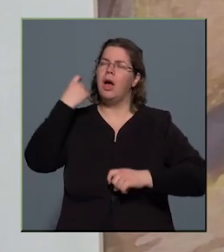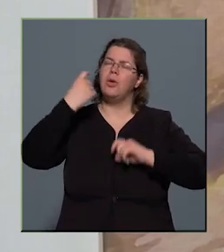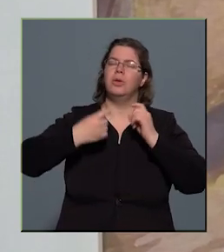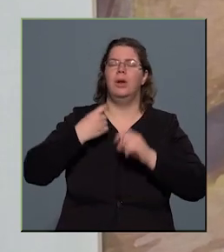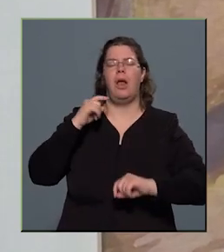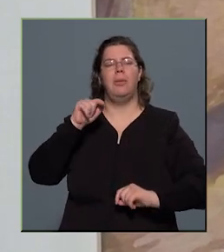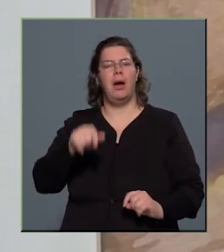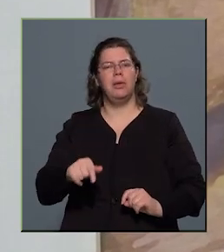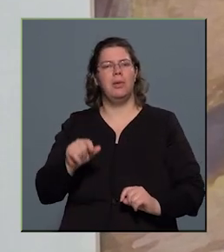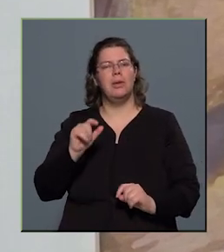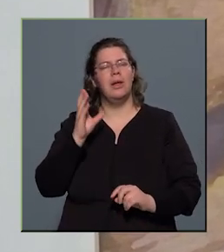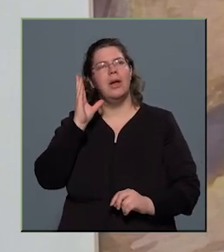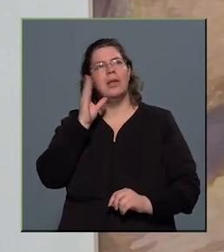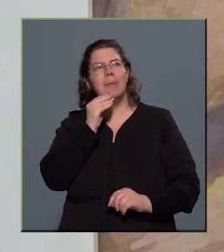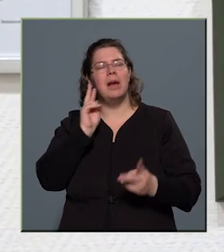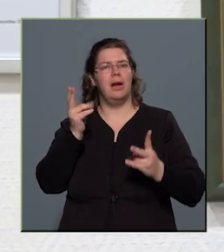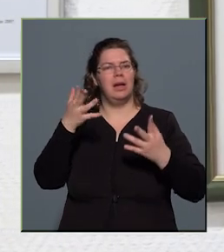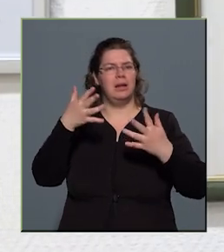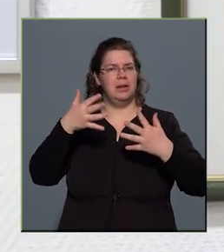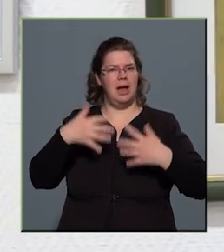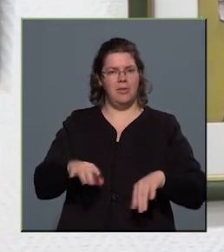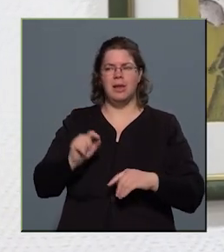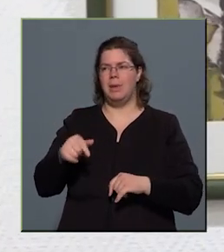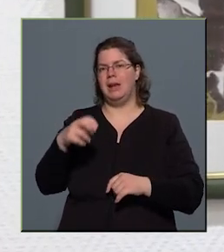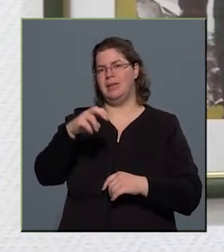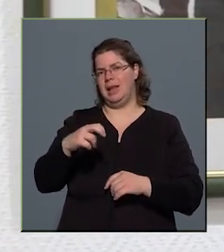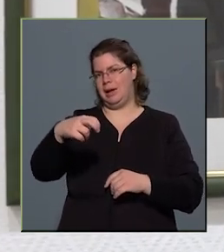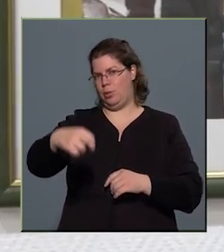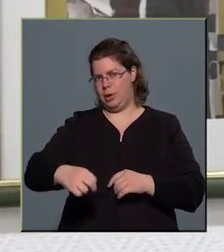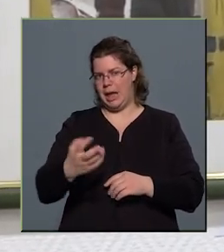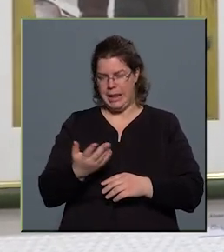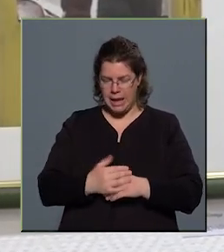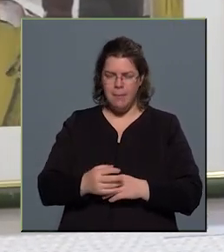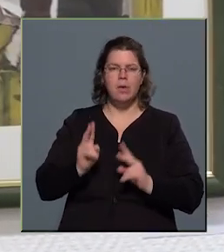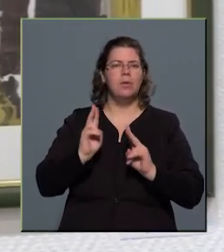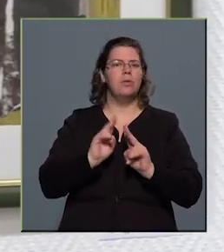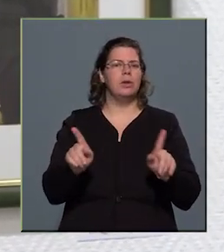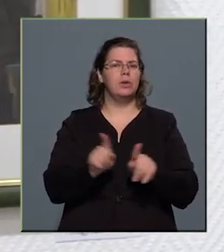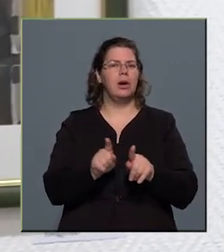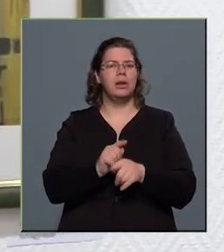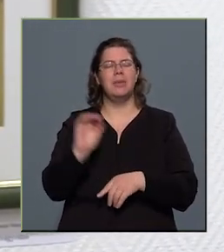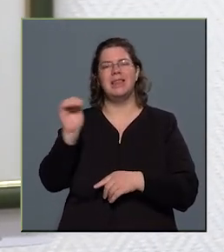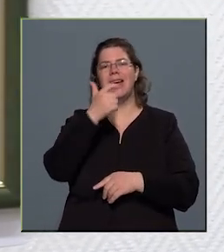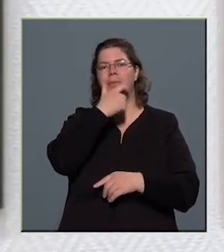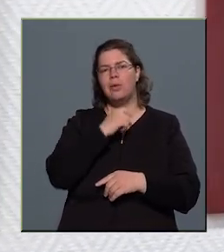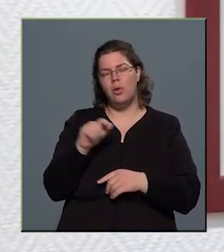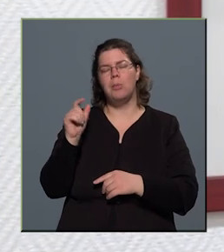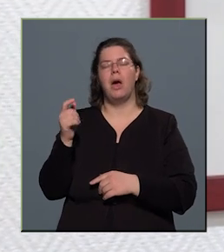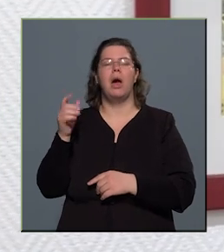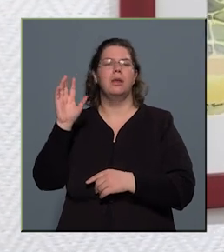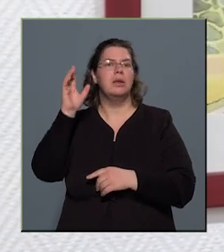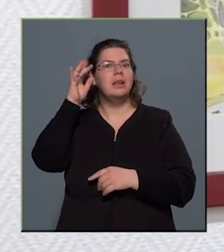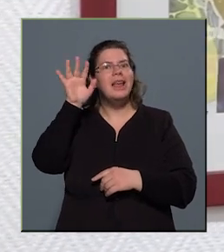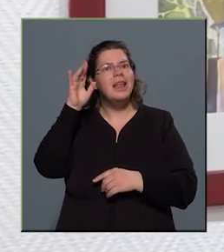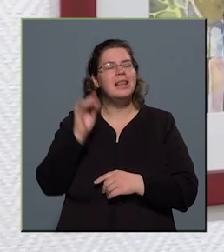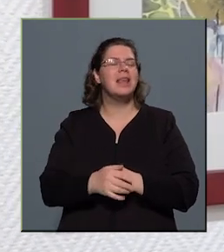elvesztettem, erre a székre ültettem. Van, amelyik a gyerekkoromat idézi, a nevében viseli a nosztalgiát, abban